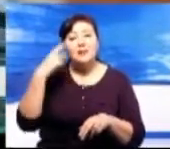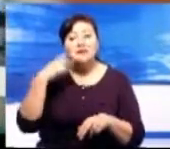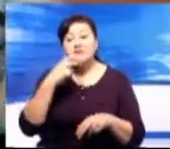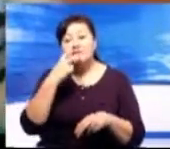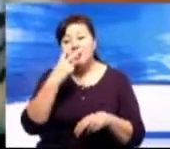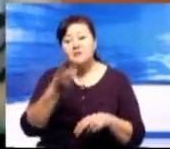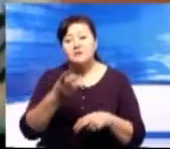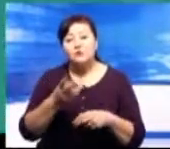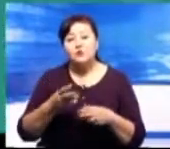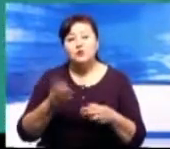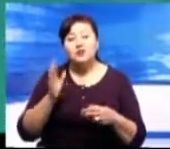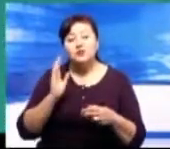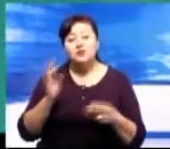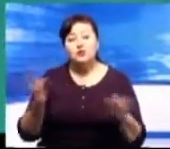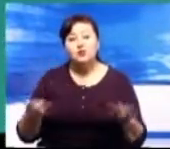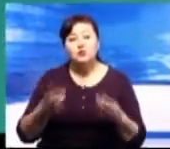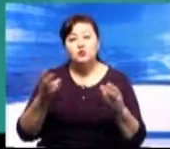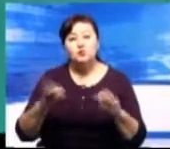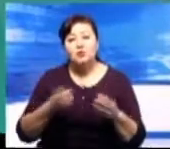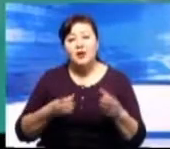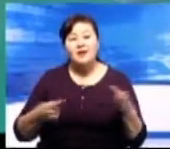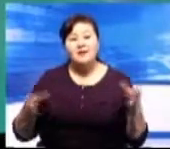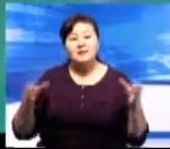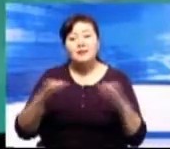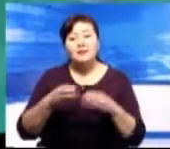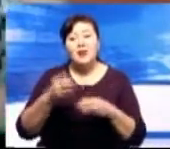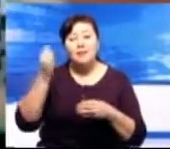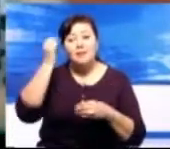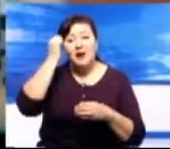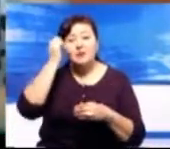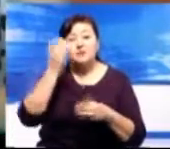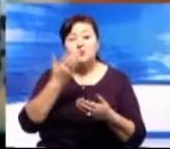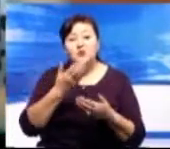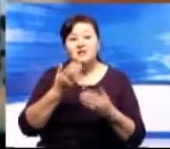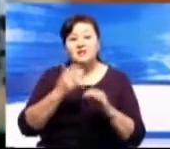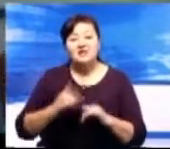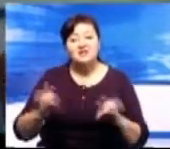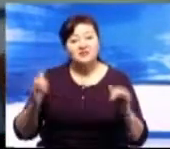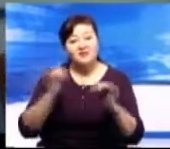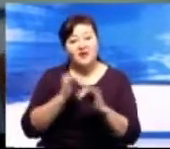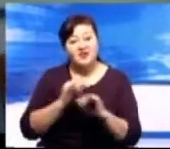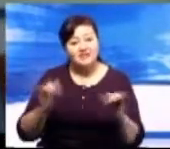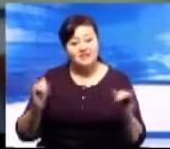собирать. Он помогает нам развивать память. Нужно.